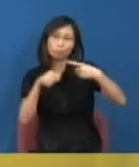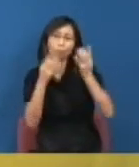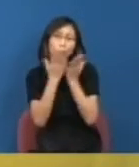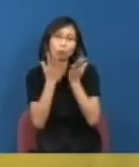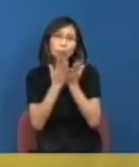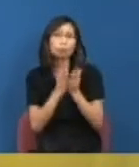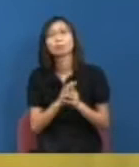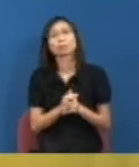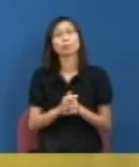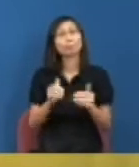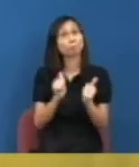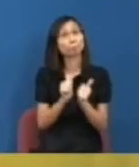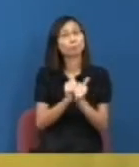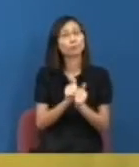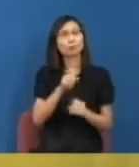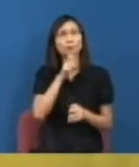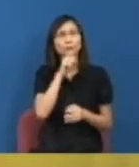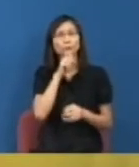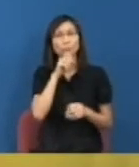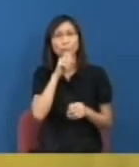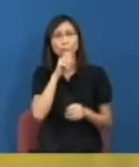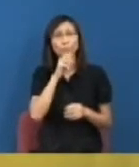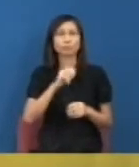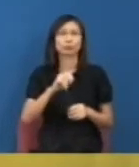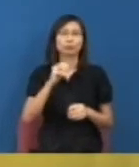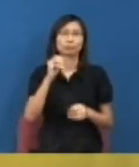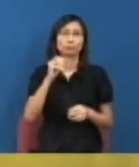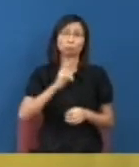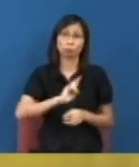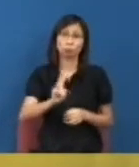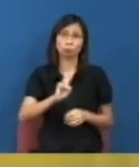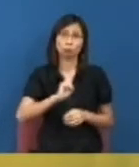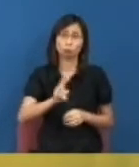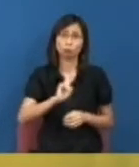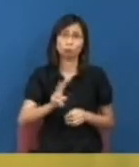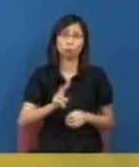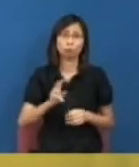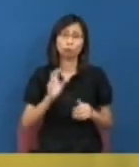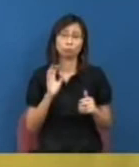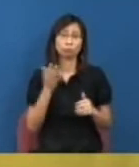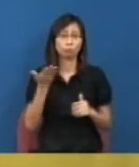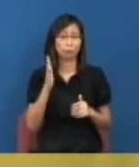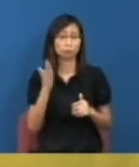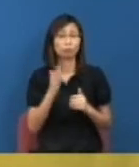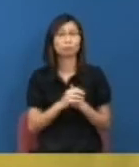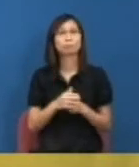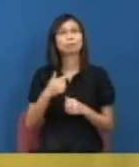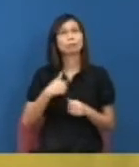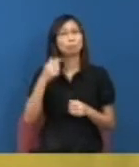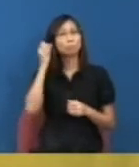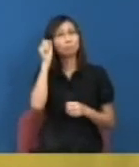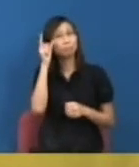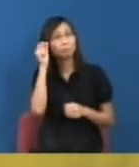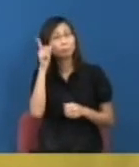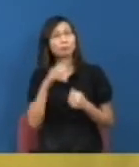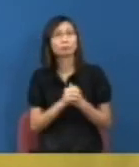事某程度上有一個共同的反應就是警方或者甚至特區政府本身安排是有一個很明顯或者很大的